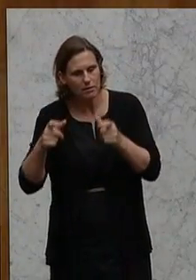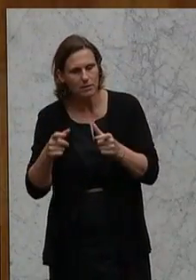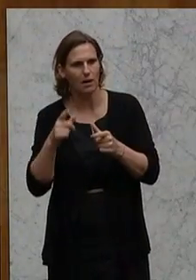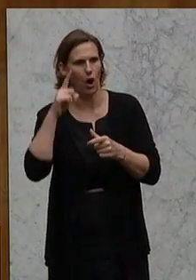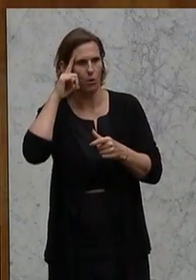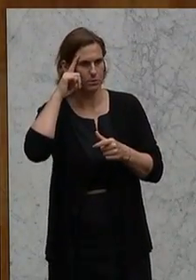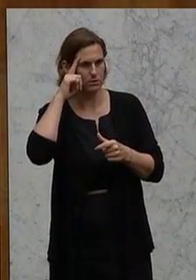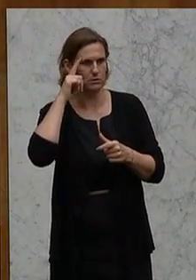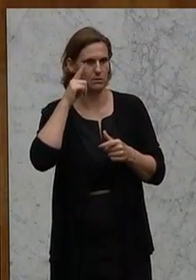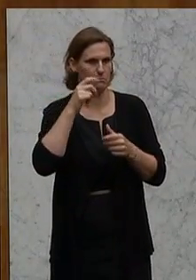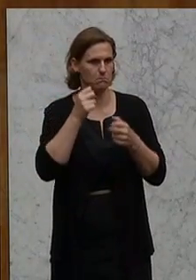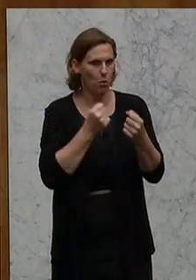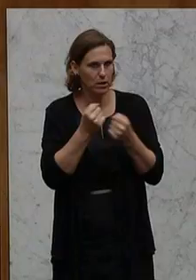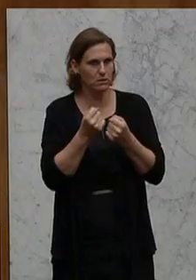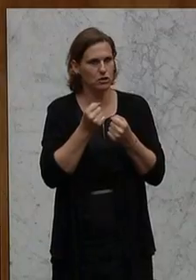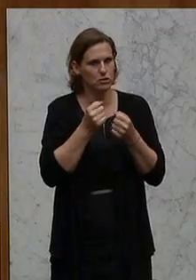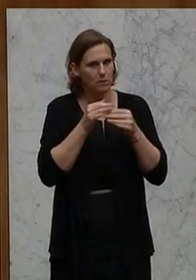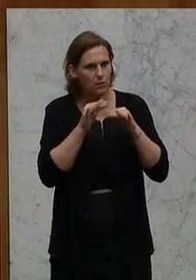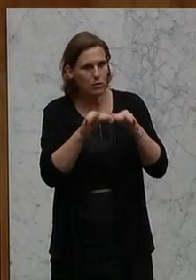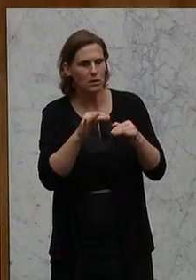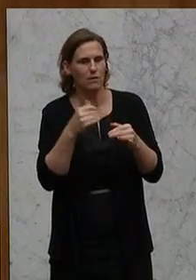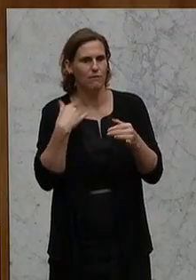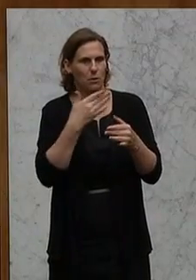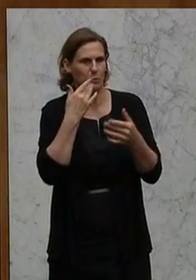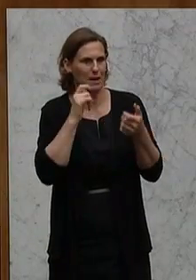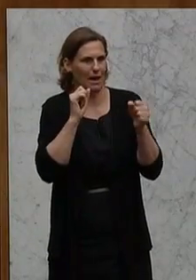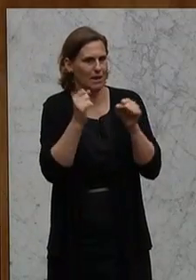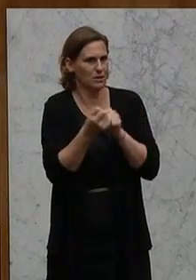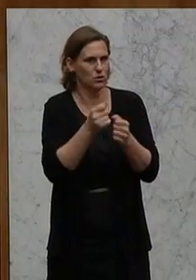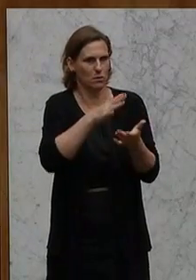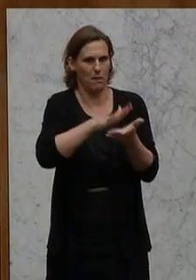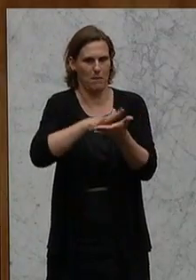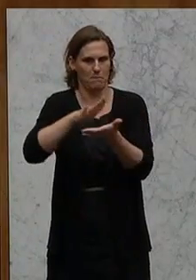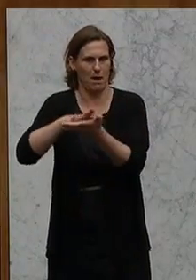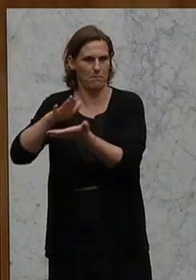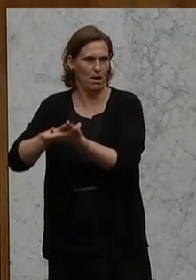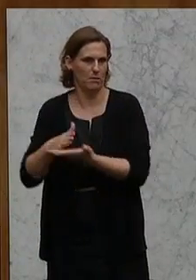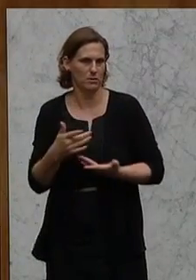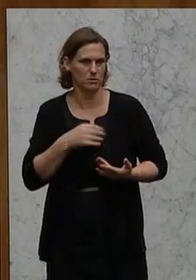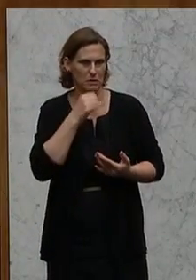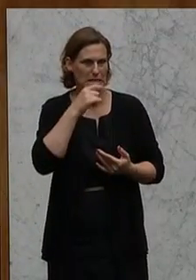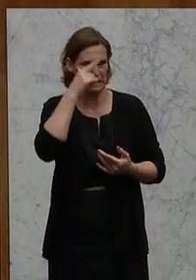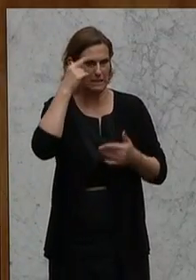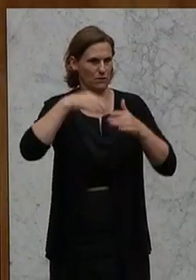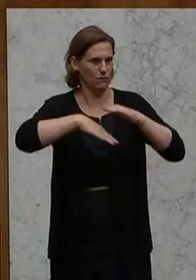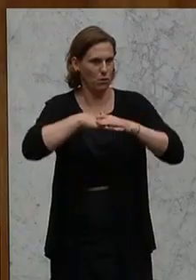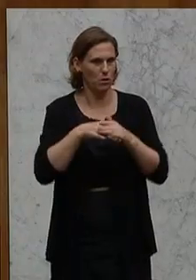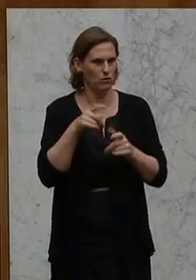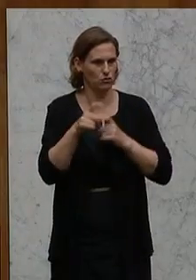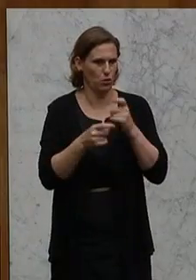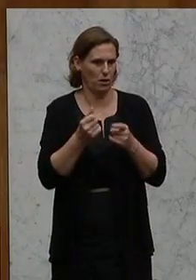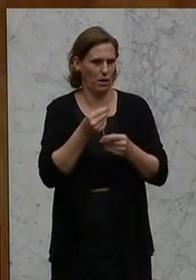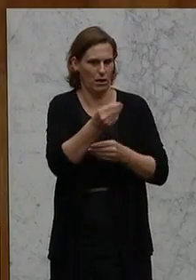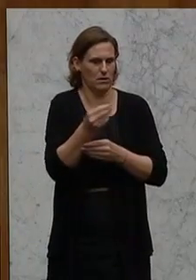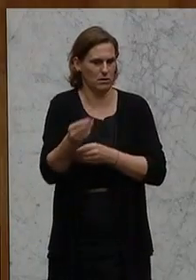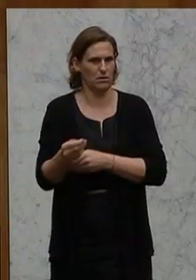dürfen, wurde hier nicht geändert, sondern einzementiert. Das ist ganz sicher weder sinnvoll noch effizienter noch wirksamer Steuergeldeinsatz.